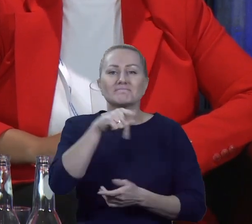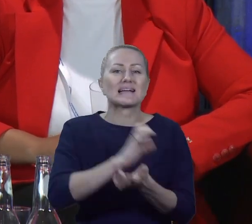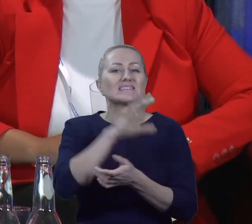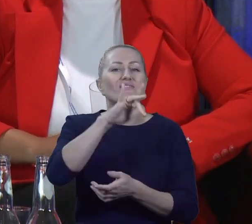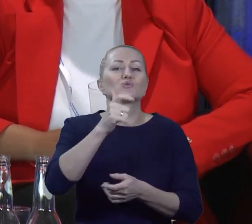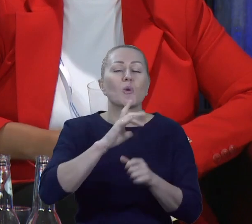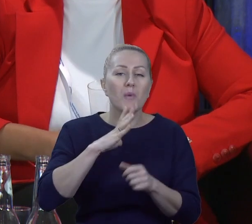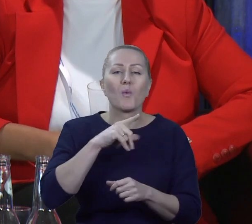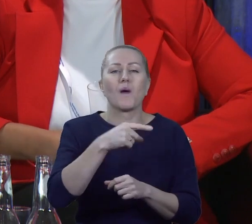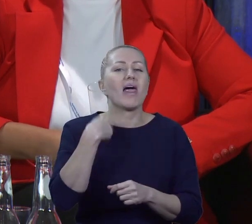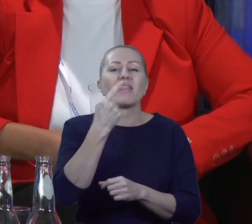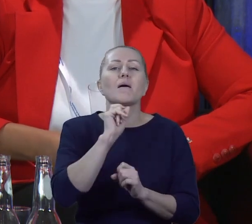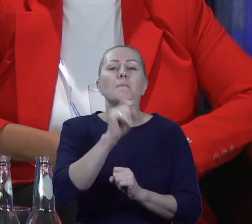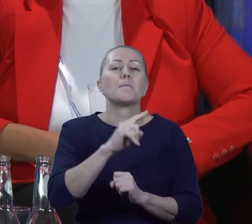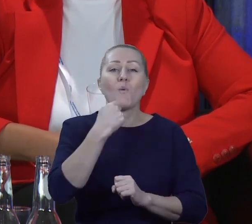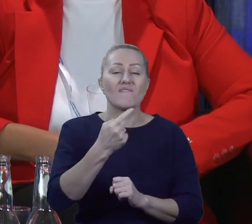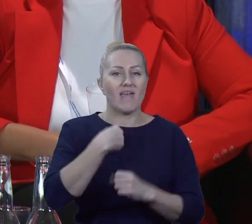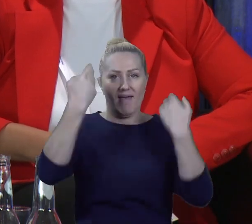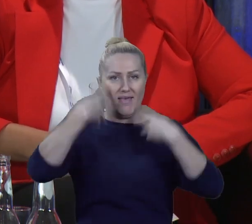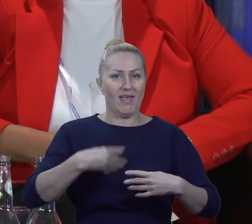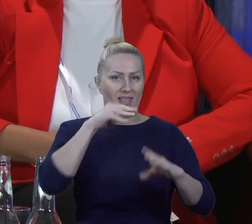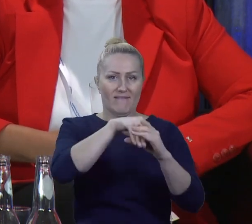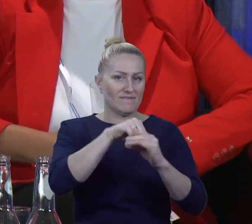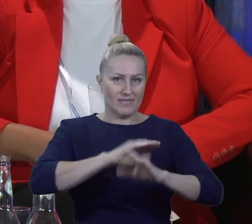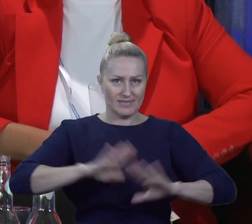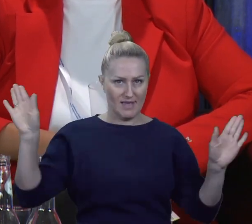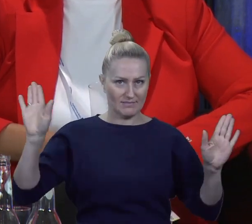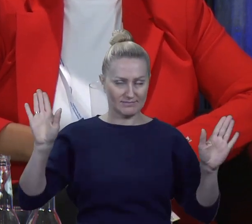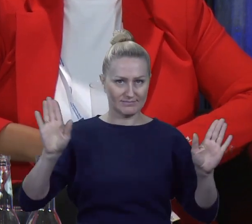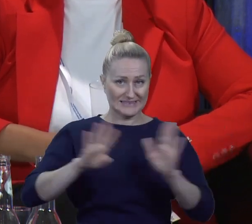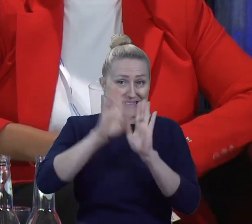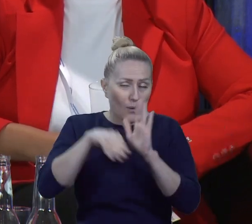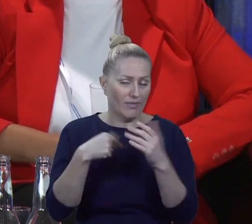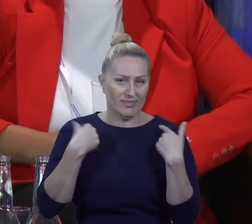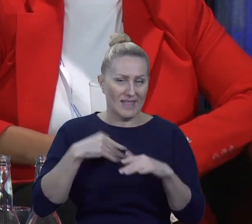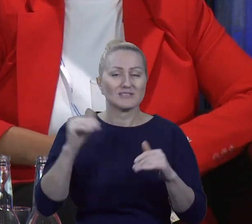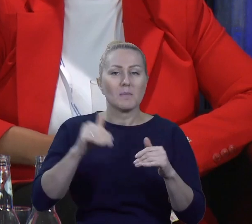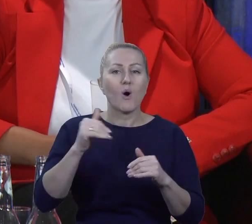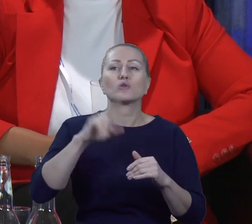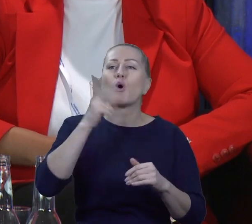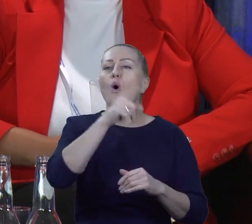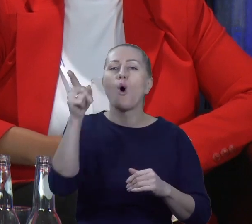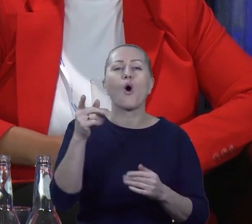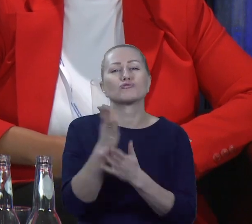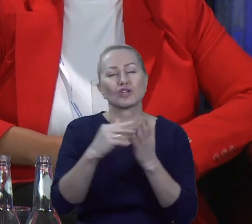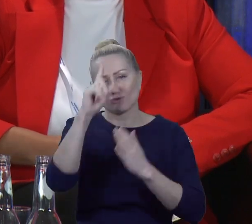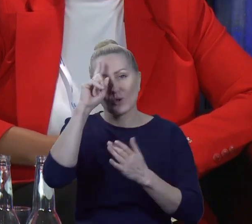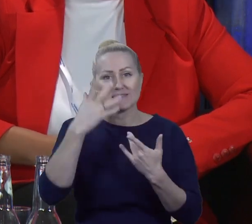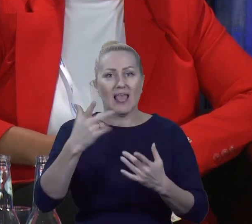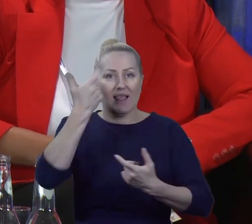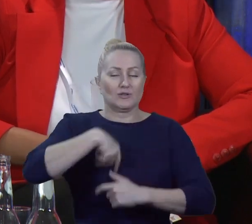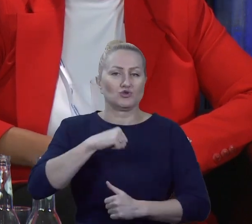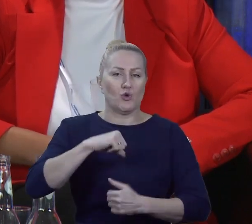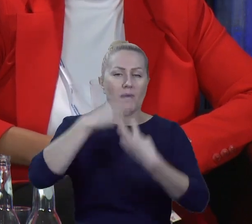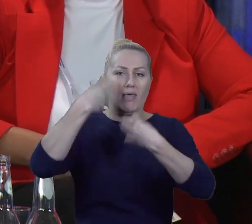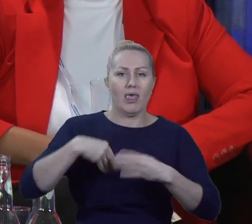Jedyne, co zawsze mówię, to to, żeby mnie tam nie było cały czas, bo gdzieś tam może takie zapędy niektórych osób są, nieraz ją